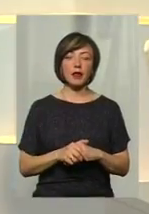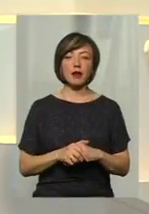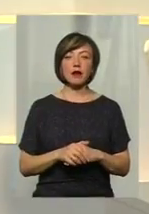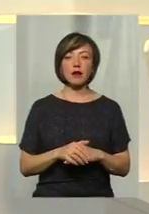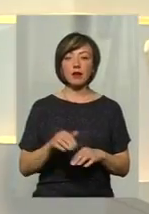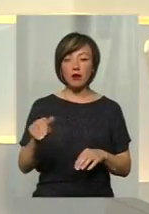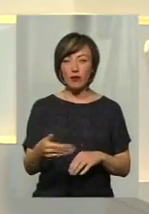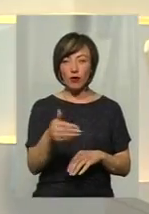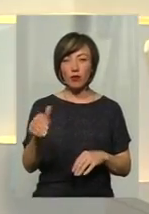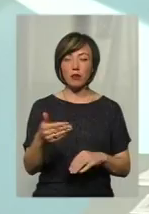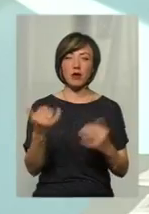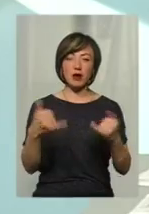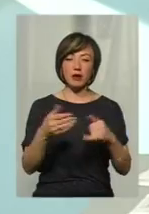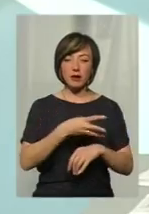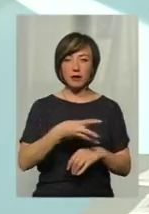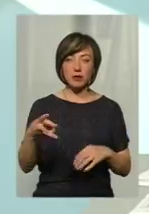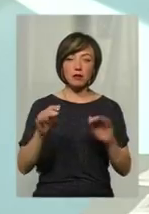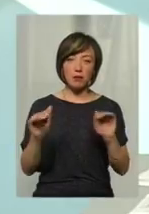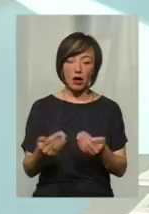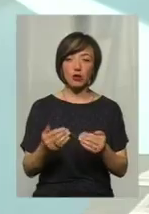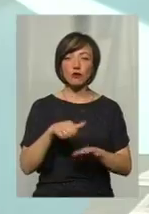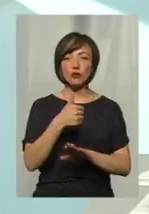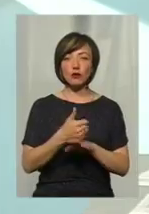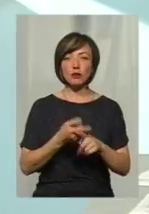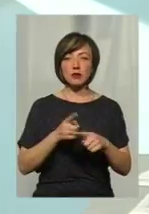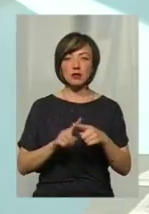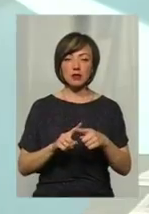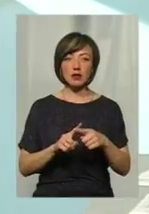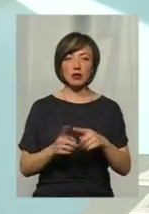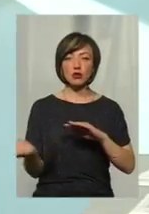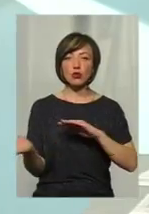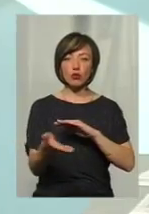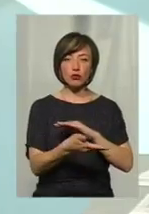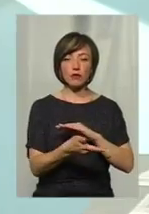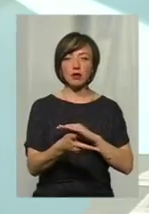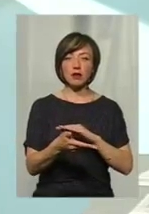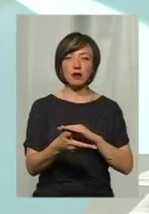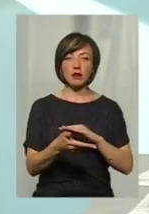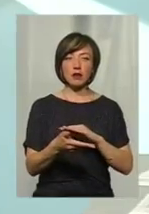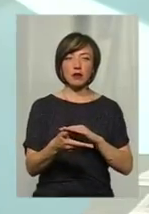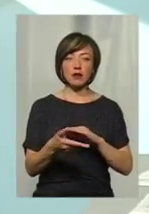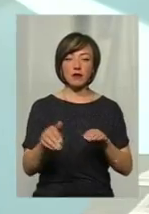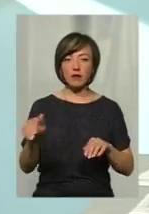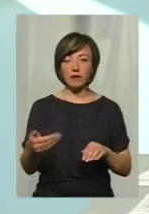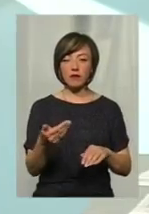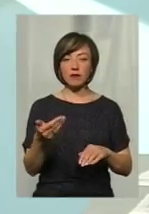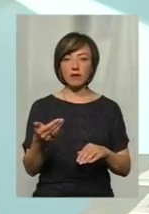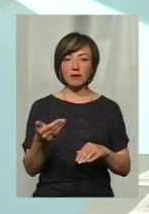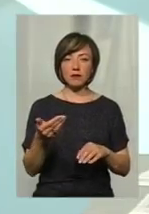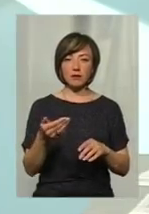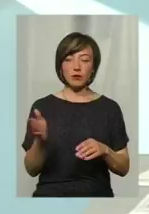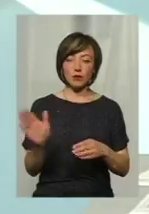заходи, проводились хімічні, менше. В основному це було агротехнічне. Це скошення, механічним способом, вирубування.